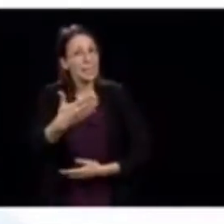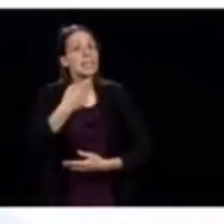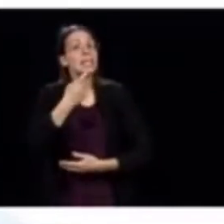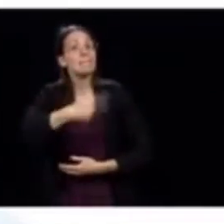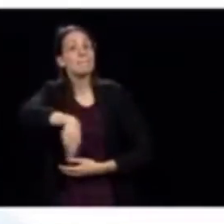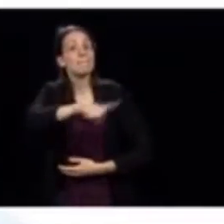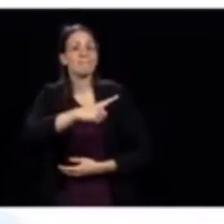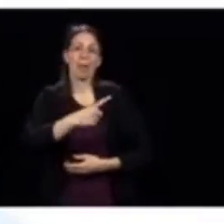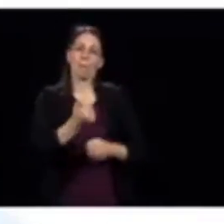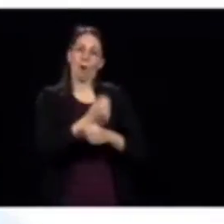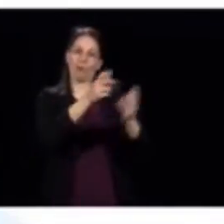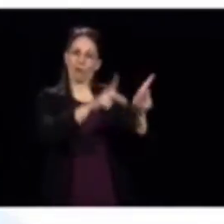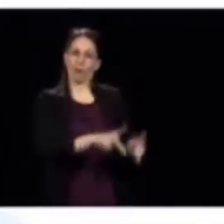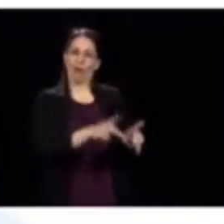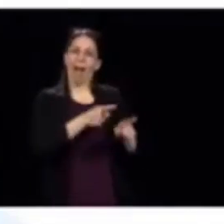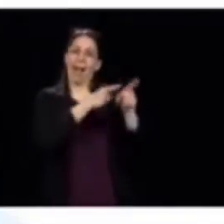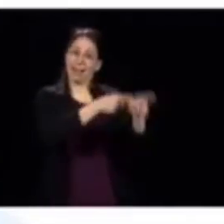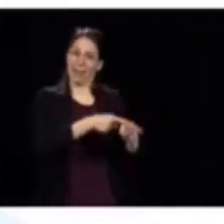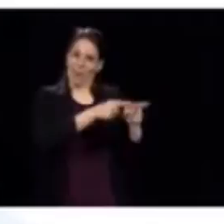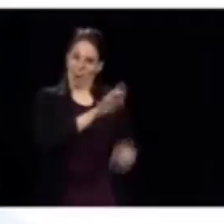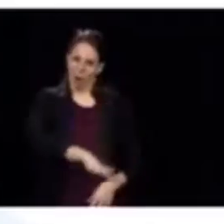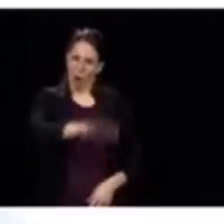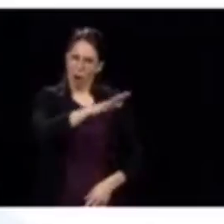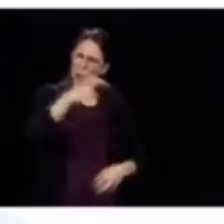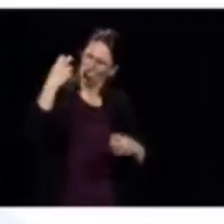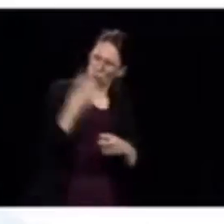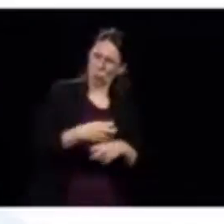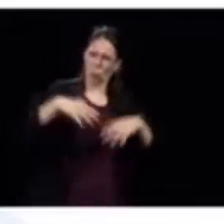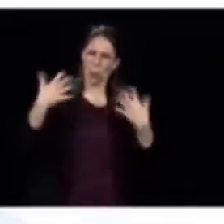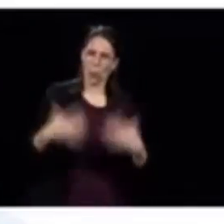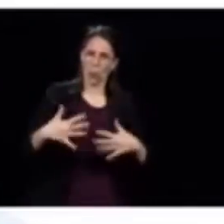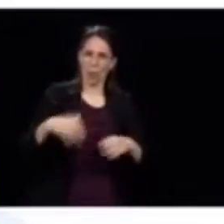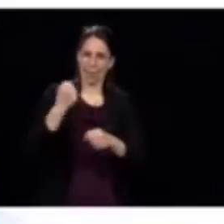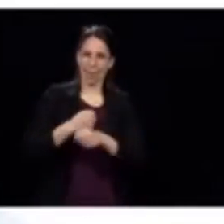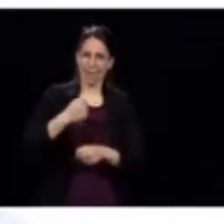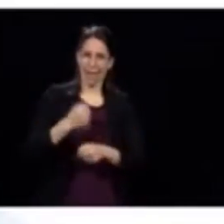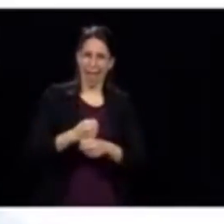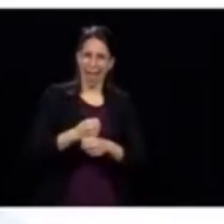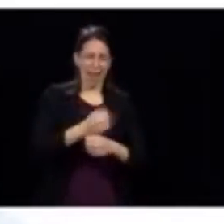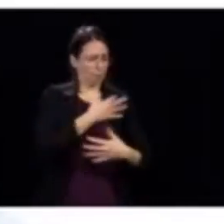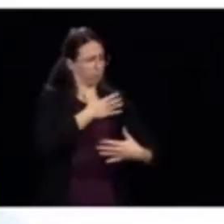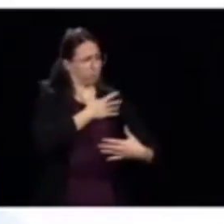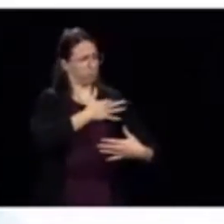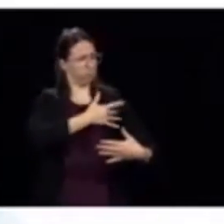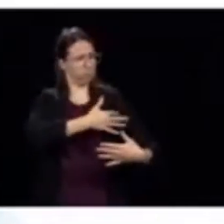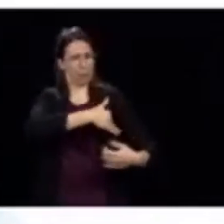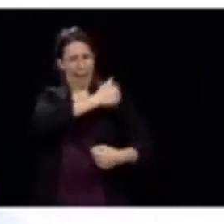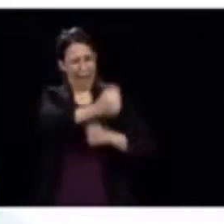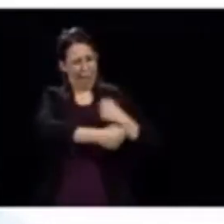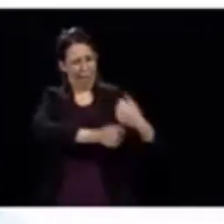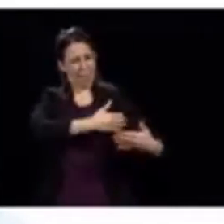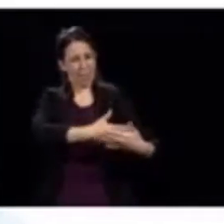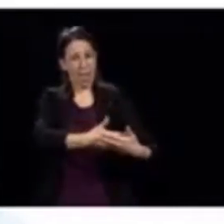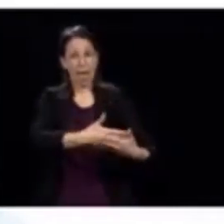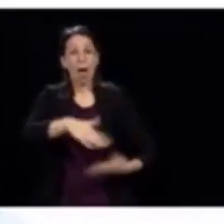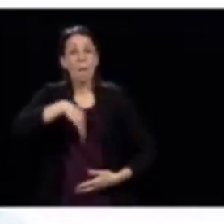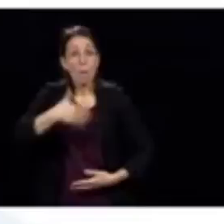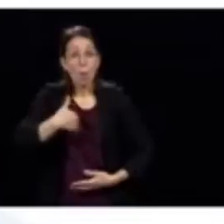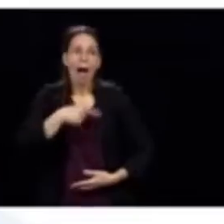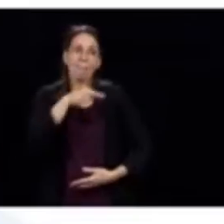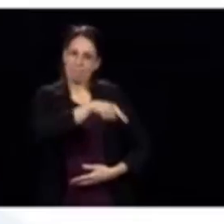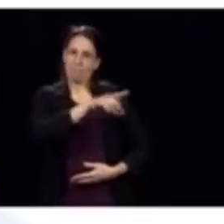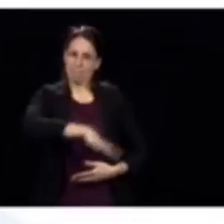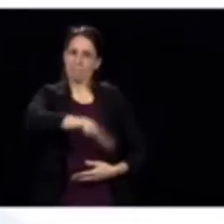remercier nos producteurs agricoles. C'est un travail qui est dur. Eux autres sont là à l'année, mais c'est grâce à nos